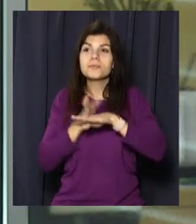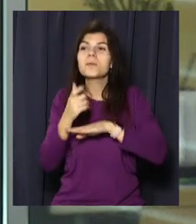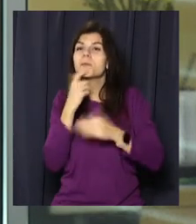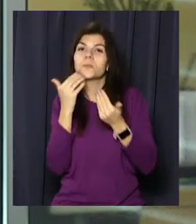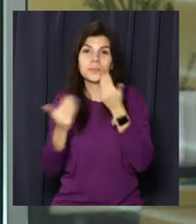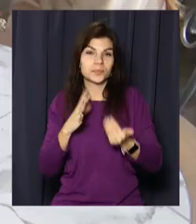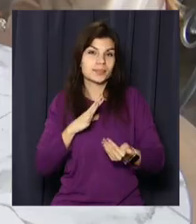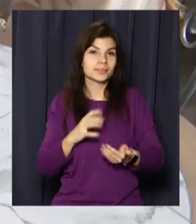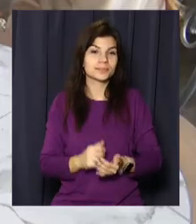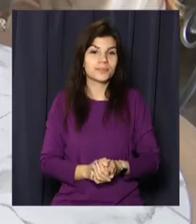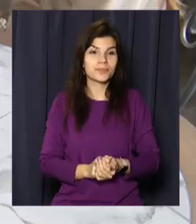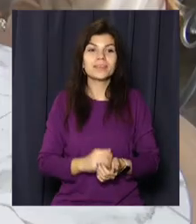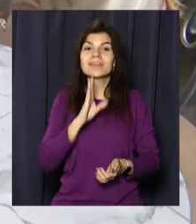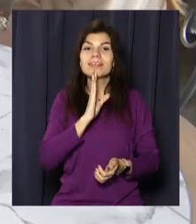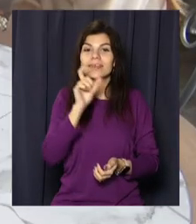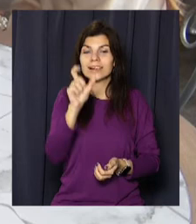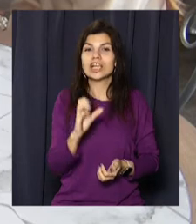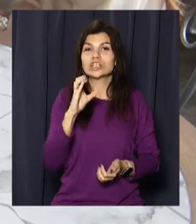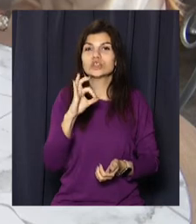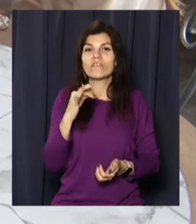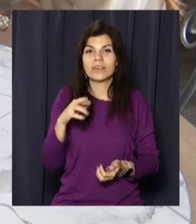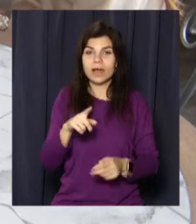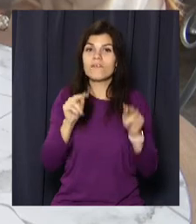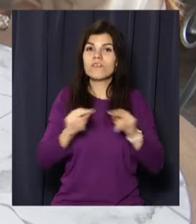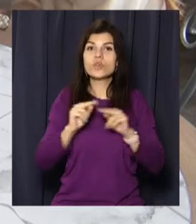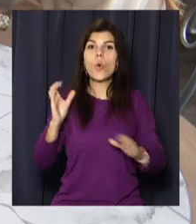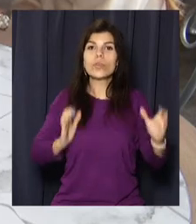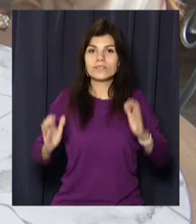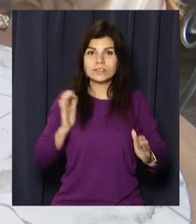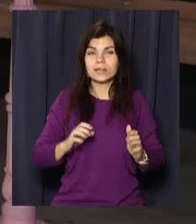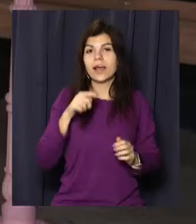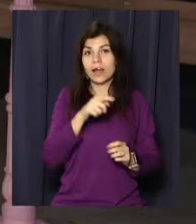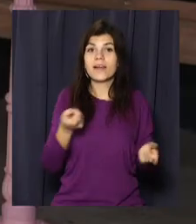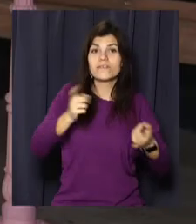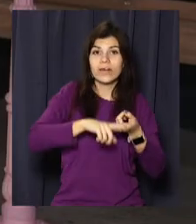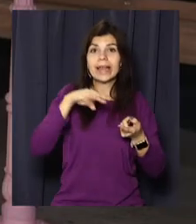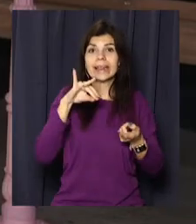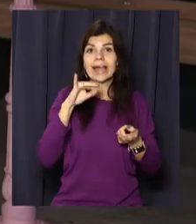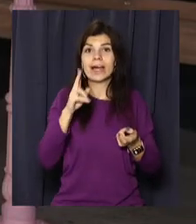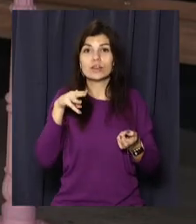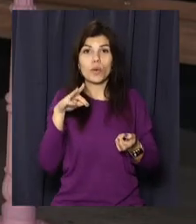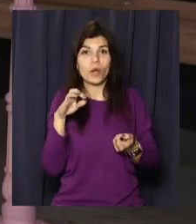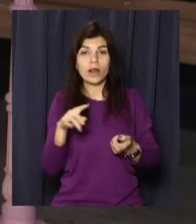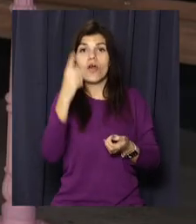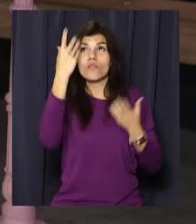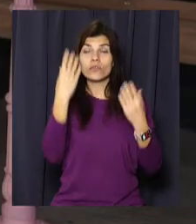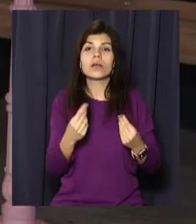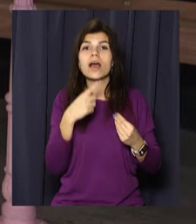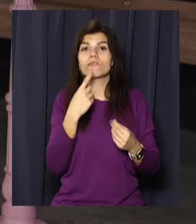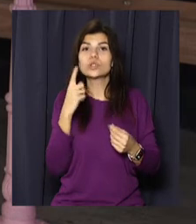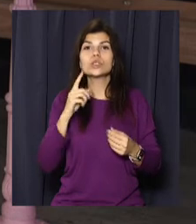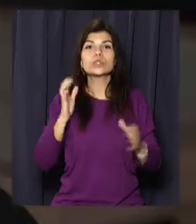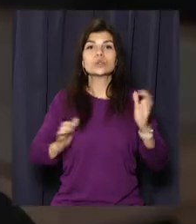журналісти. Софія Белікова – викладачка в університеті та за сумісництвом тіктокерка. Вдень вона розповідає